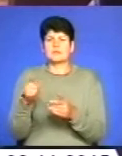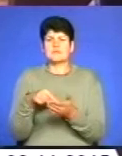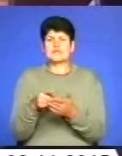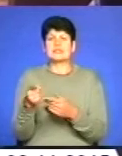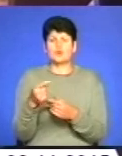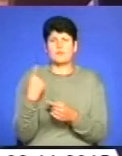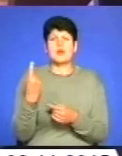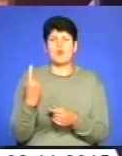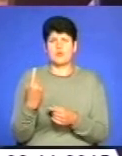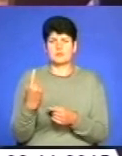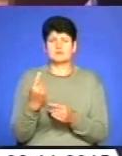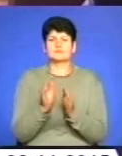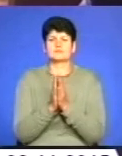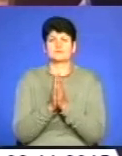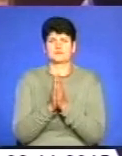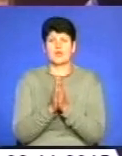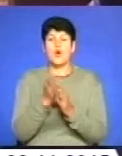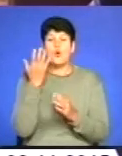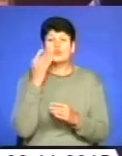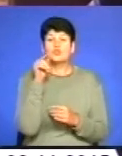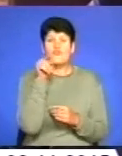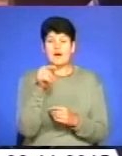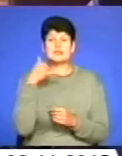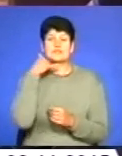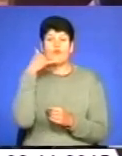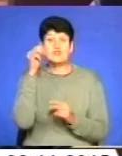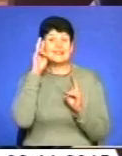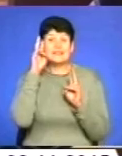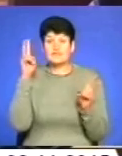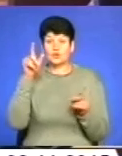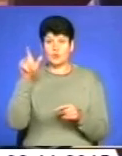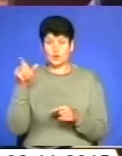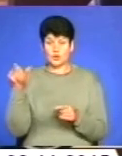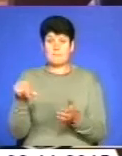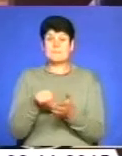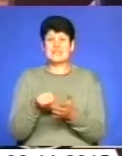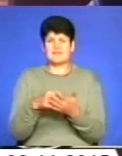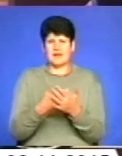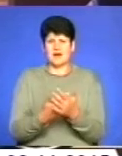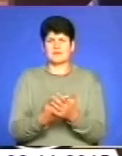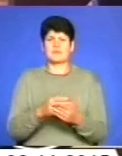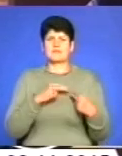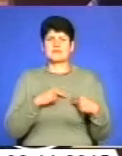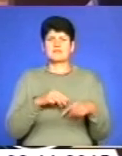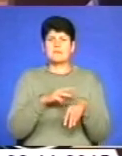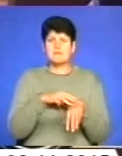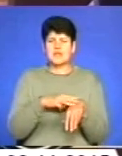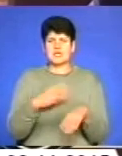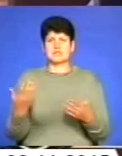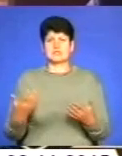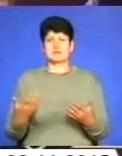та області із застереженням. Коли до вас телефонують невідомі особи і представляються або працівниками міліції,